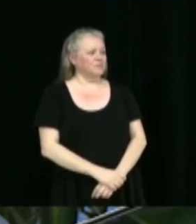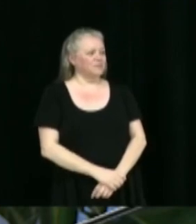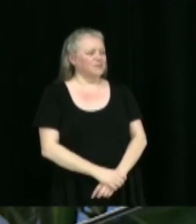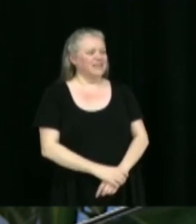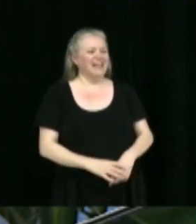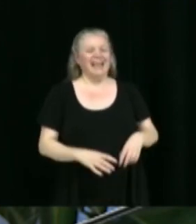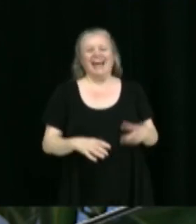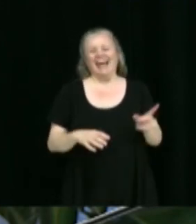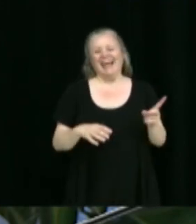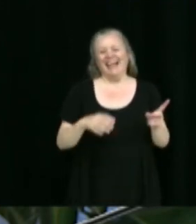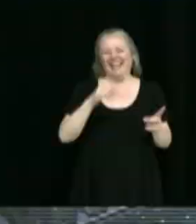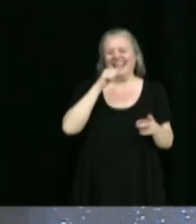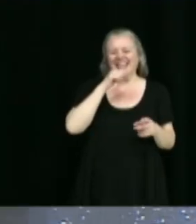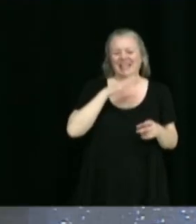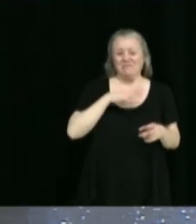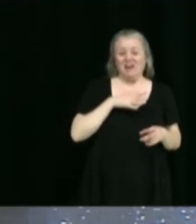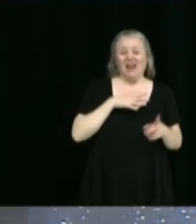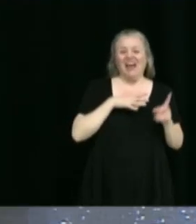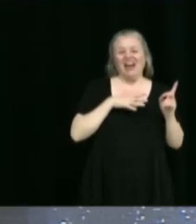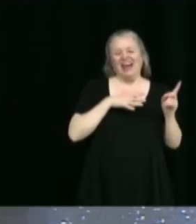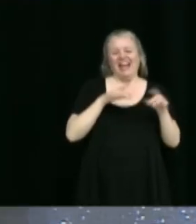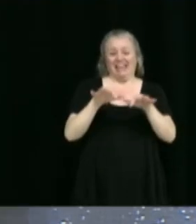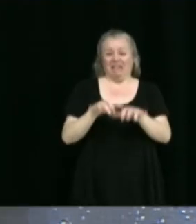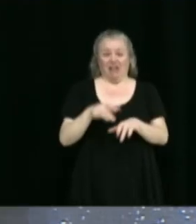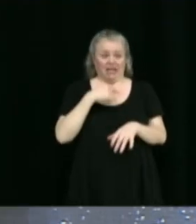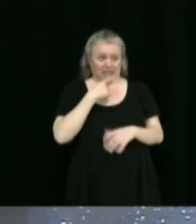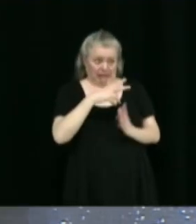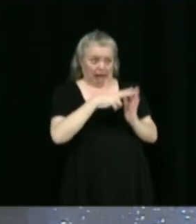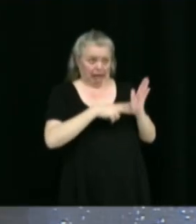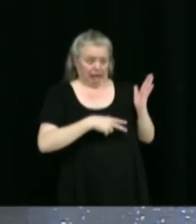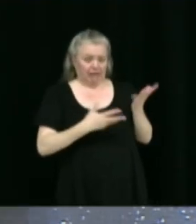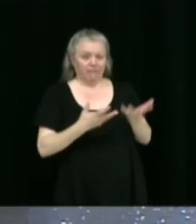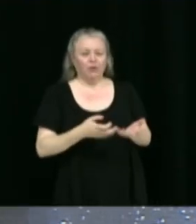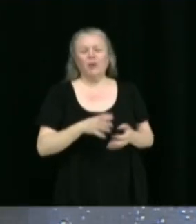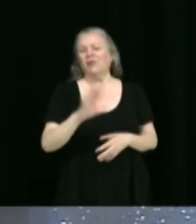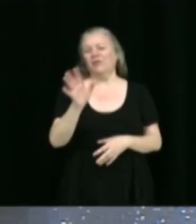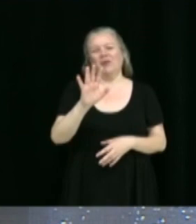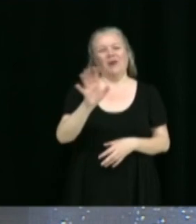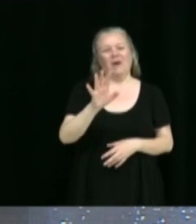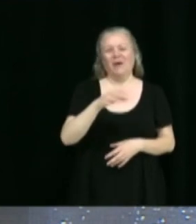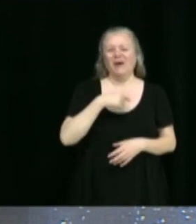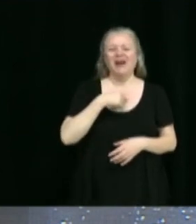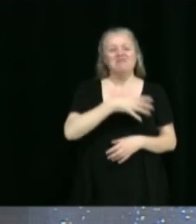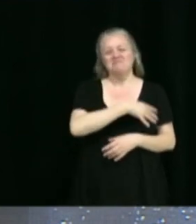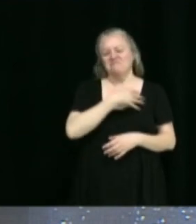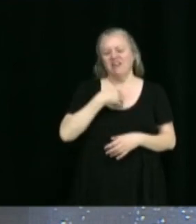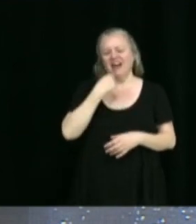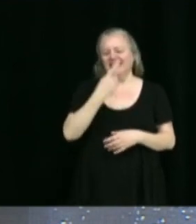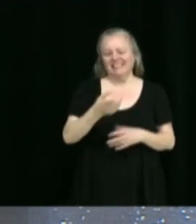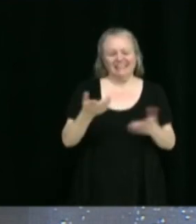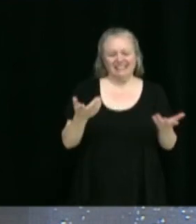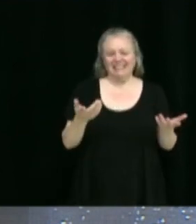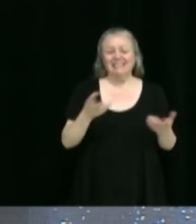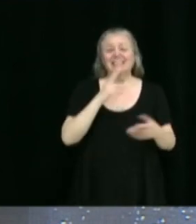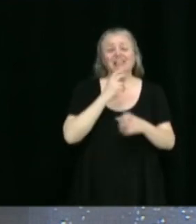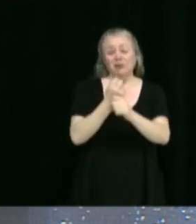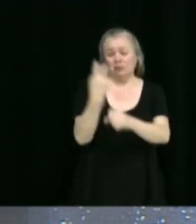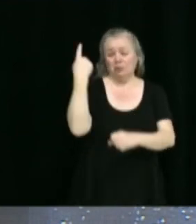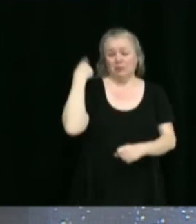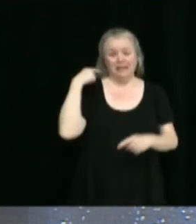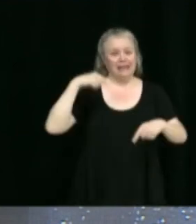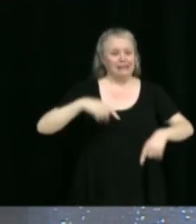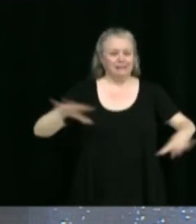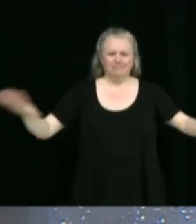Non, pas besoin. En fait, j'en ai parlé rapidement d'entrée de jeu, mais le milieu est toujours aussi mobilisé que nous l'étions il y a deux ans.